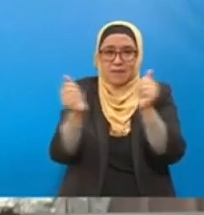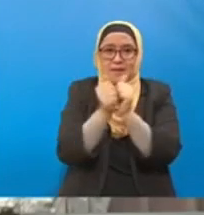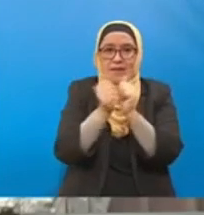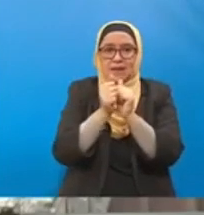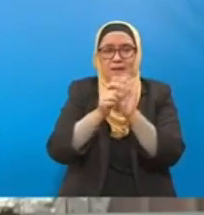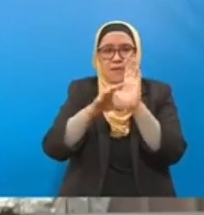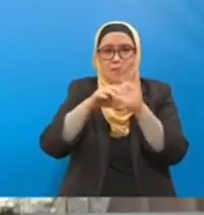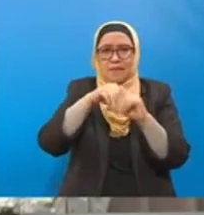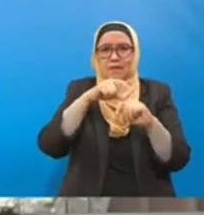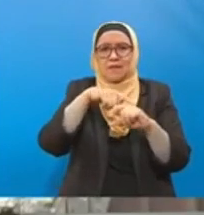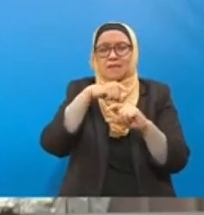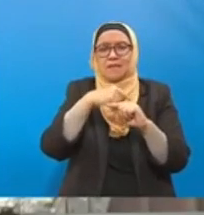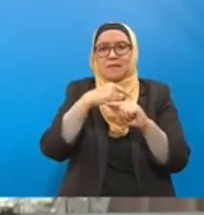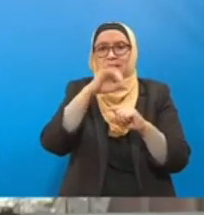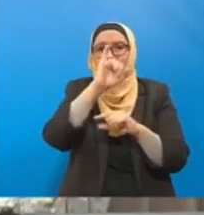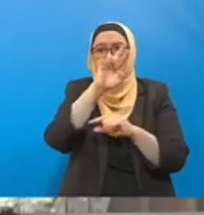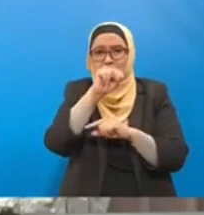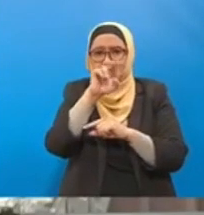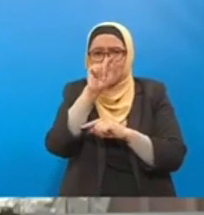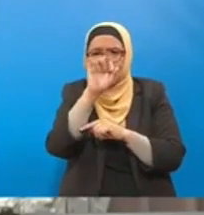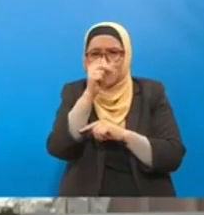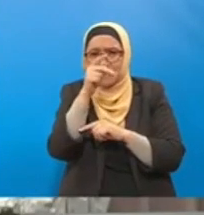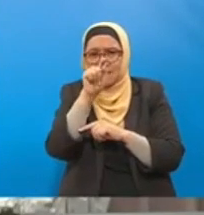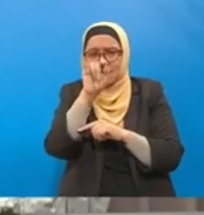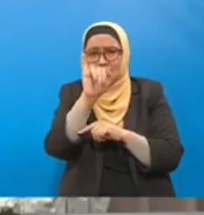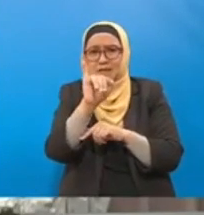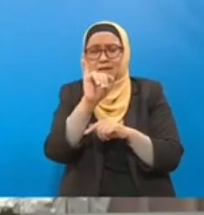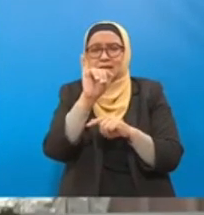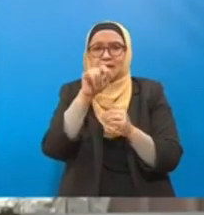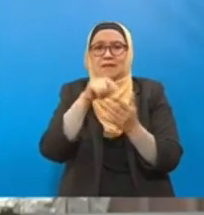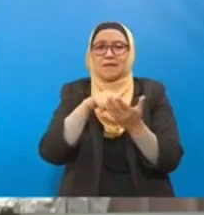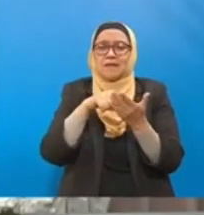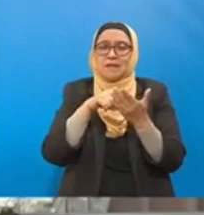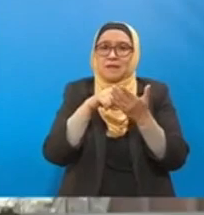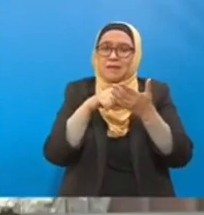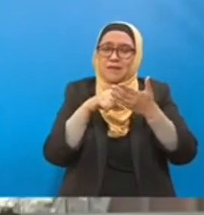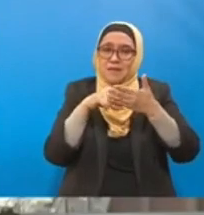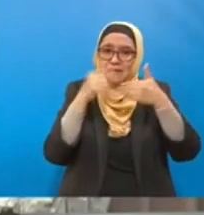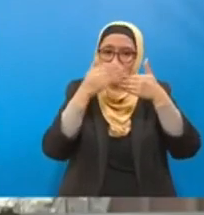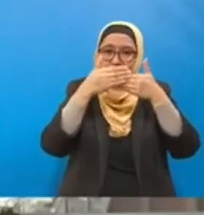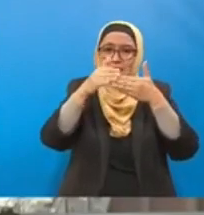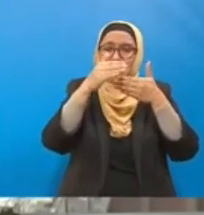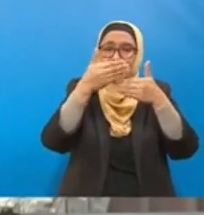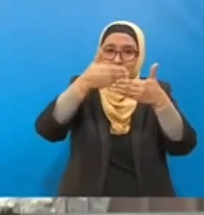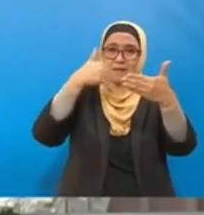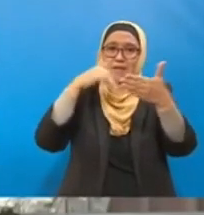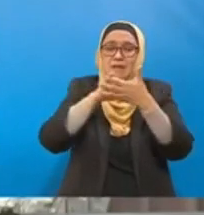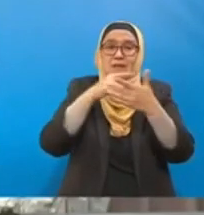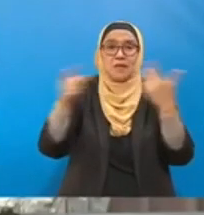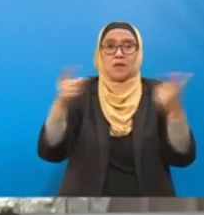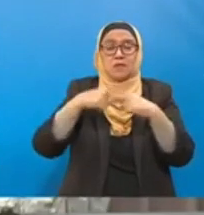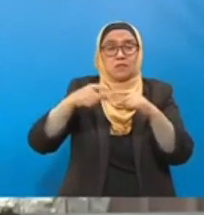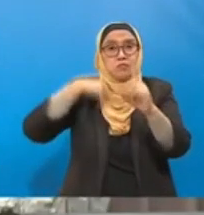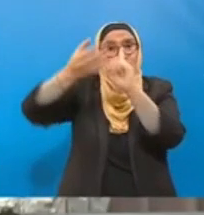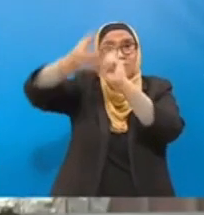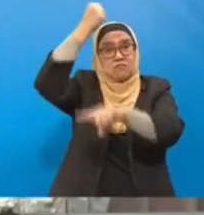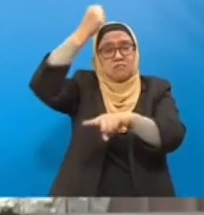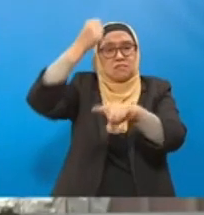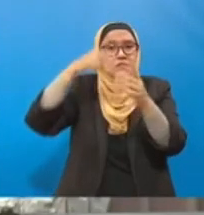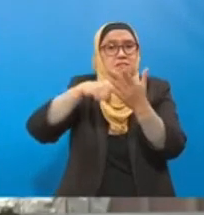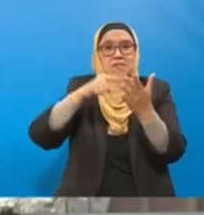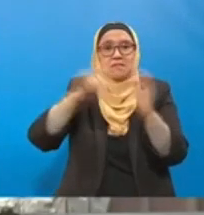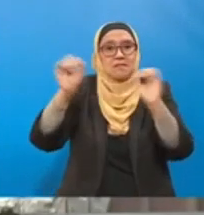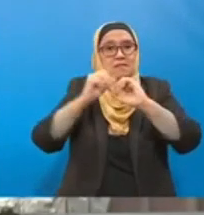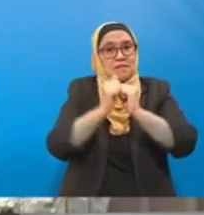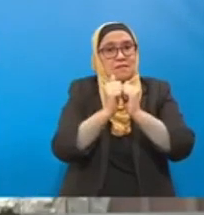2005. Penetapan sasaran ini adalah tanpa syarat iaitu 10% lebih tinggi daripada sasaran